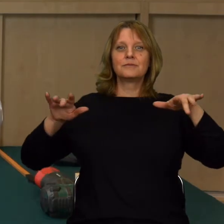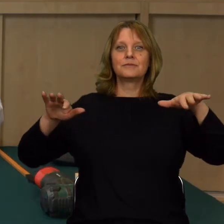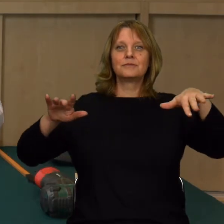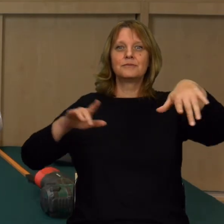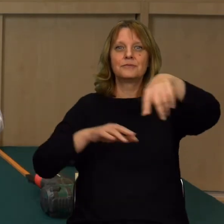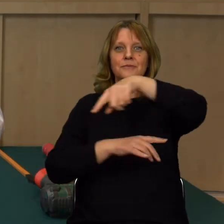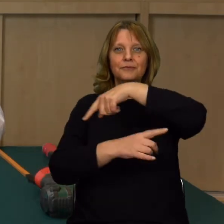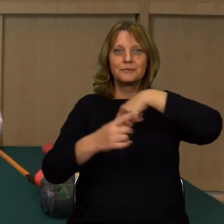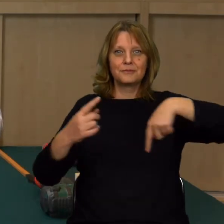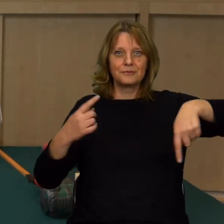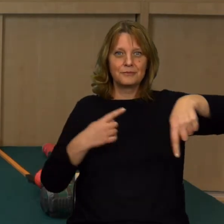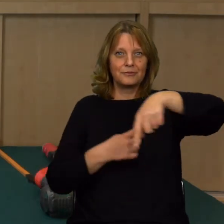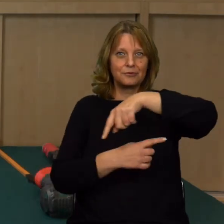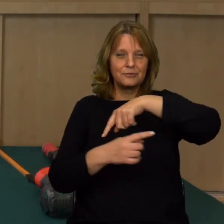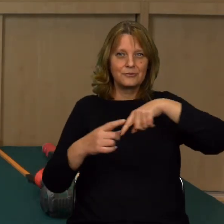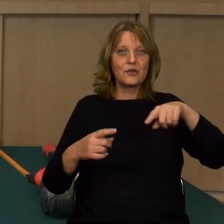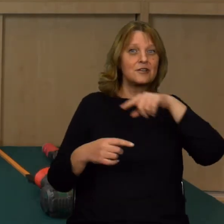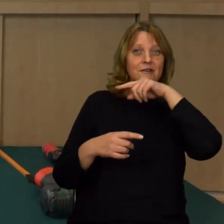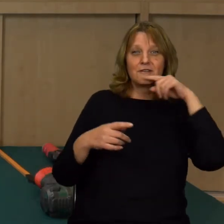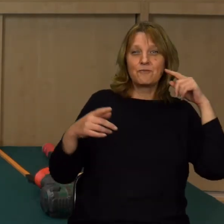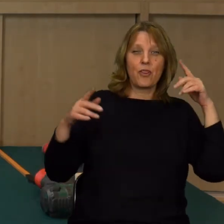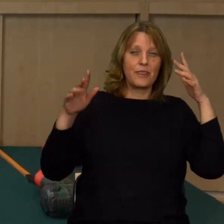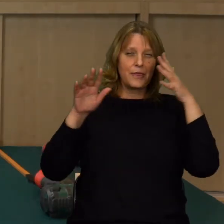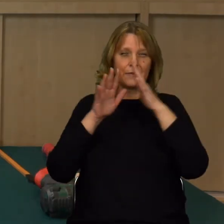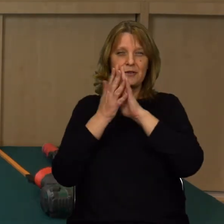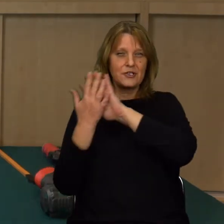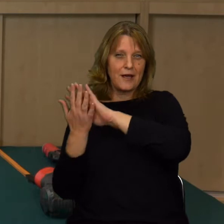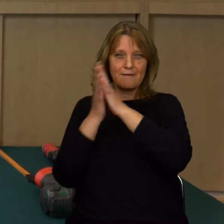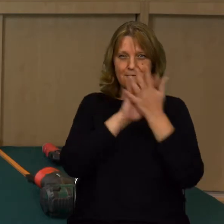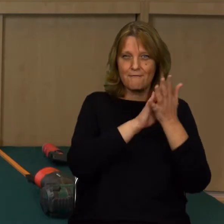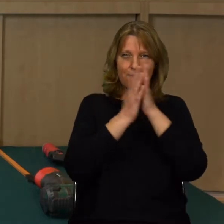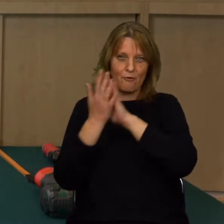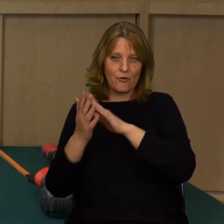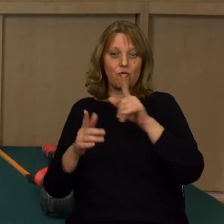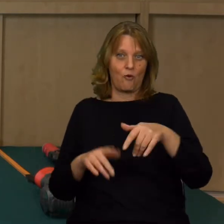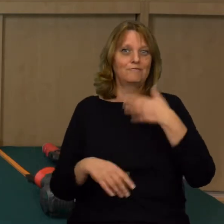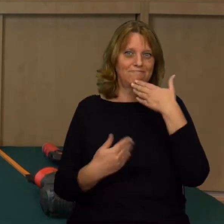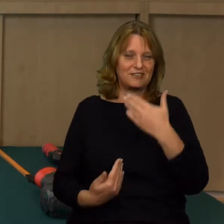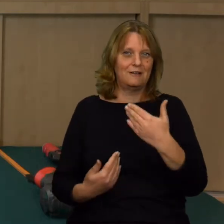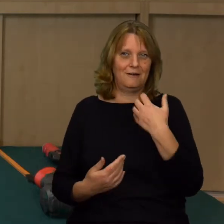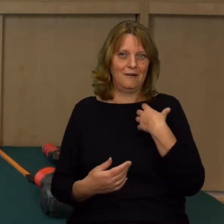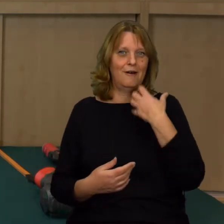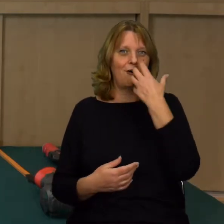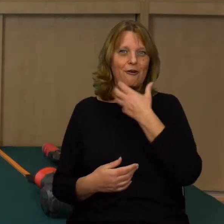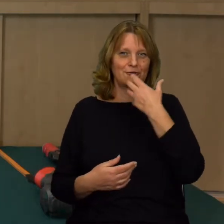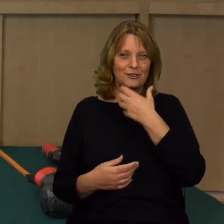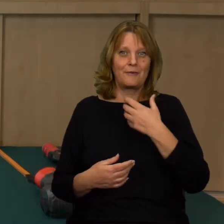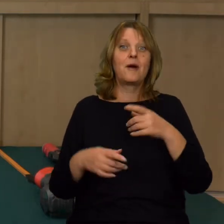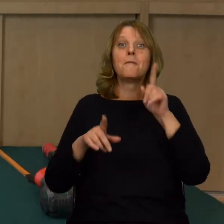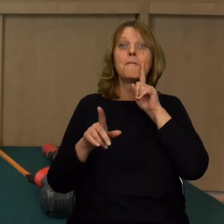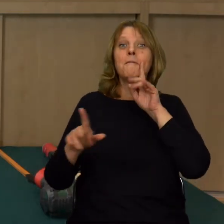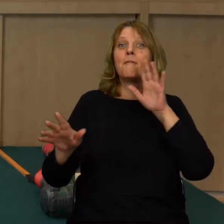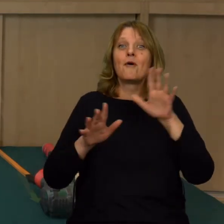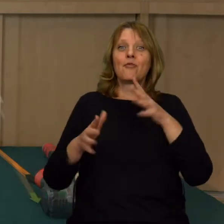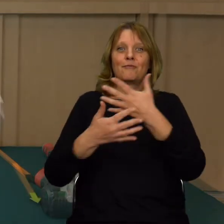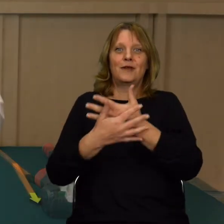promieniowanie w zakresie podczerwonym do naszego ciała od tej świeczki. Dzięki temu się też ogrzejemy. Podobnie jak nasza planeta